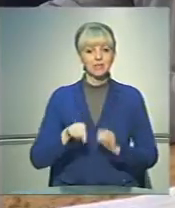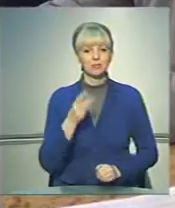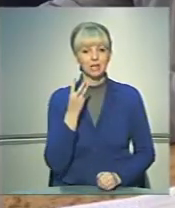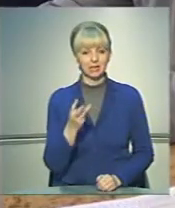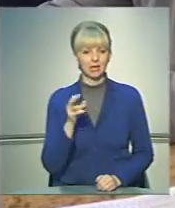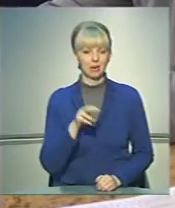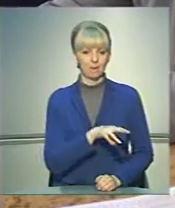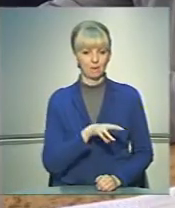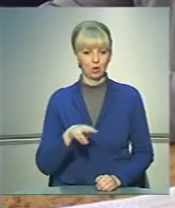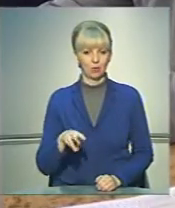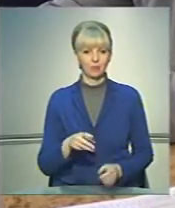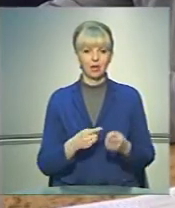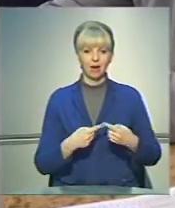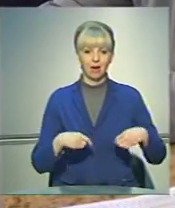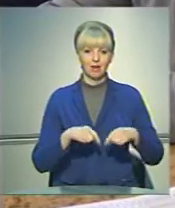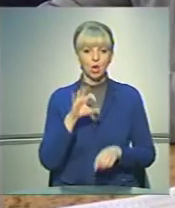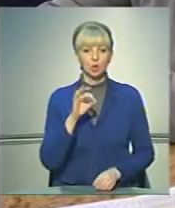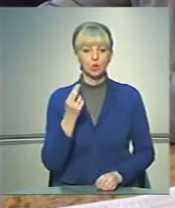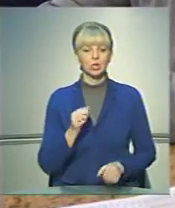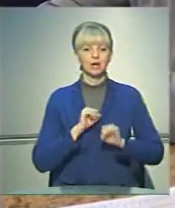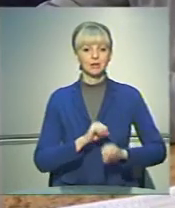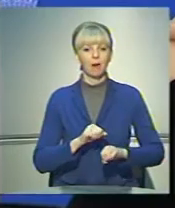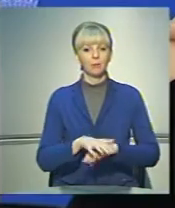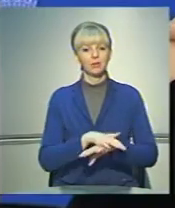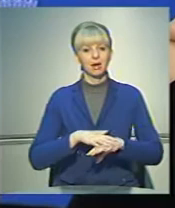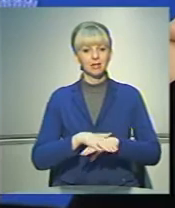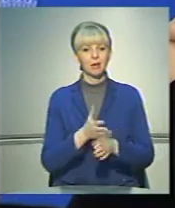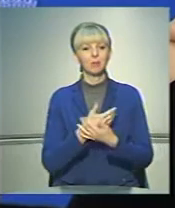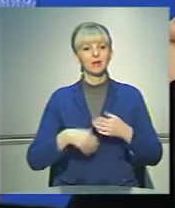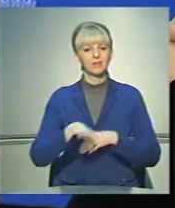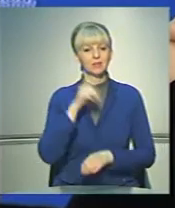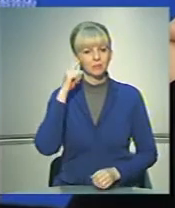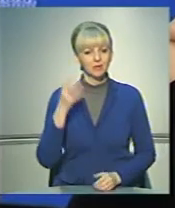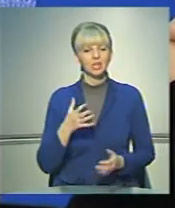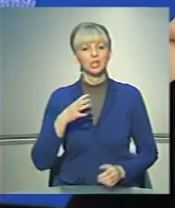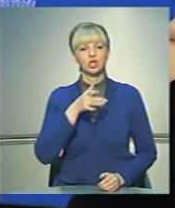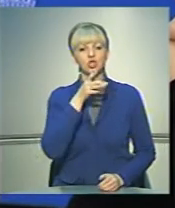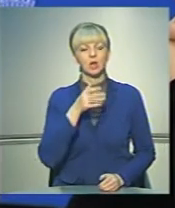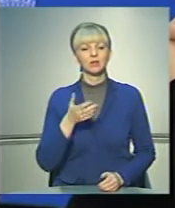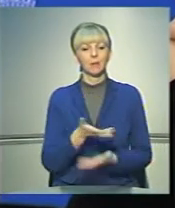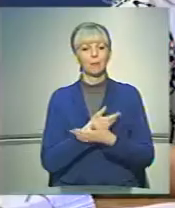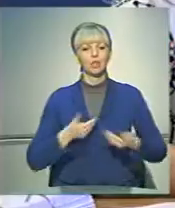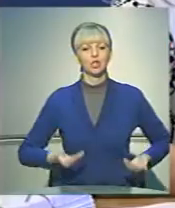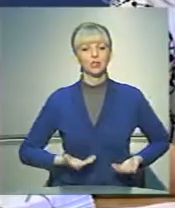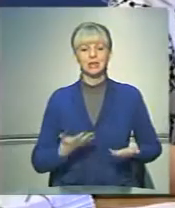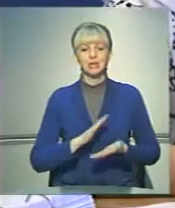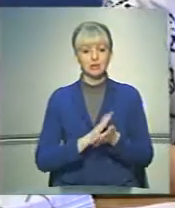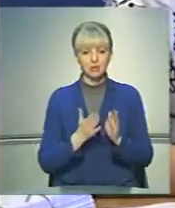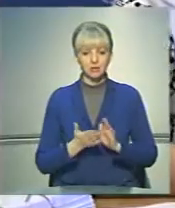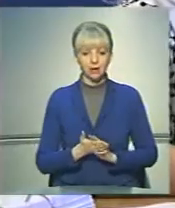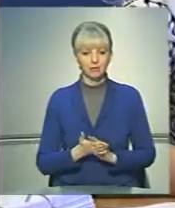мільйона. Галузь – це соціальний захист населення. Ми всі знаємо, яким ми час живемо і який стан